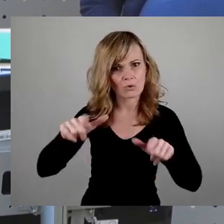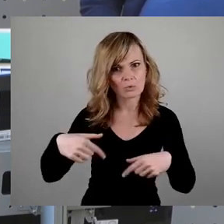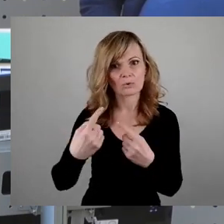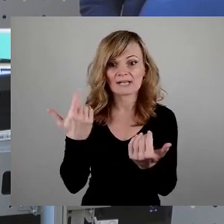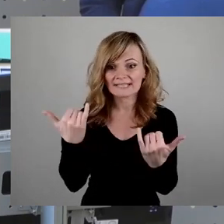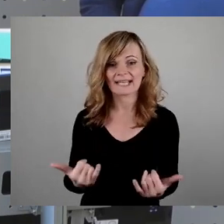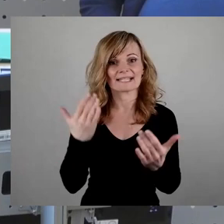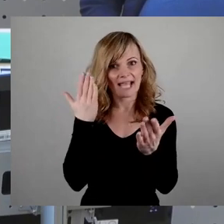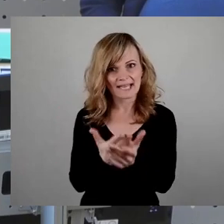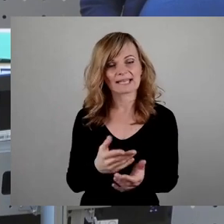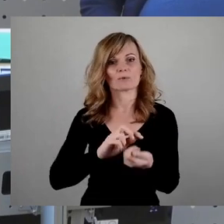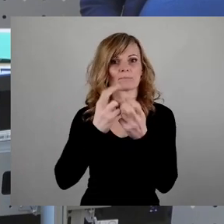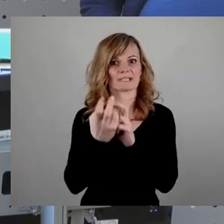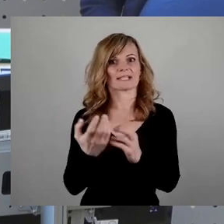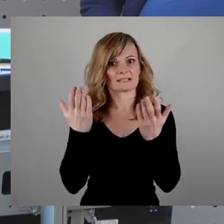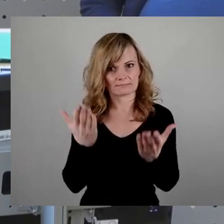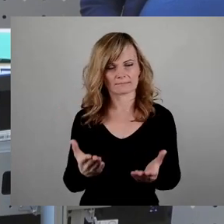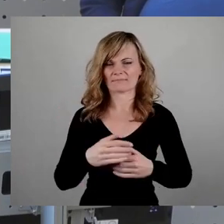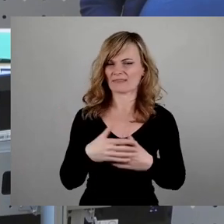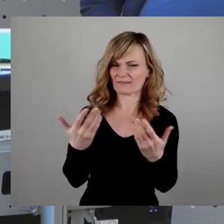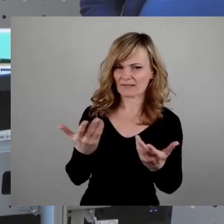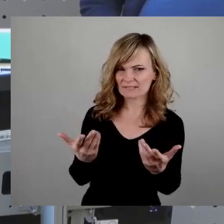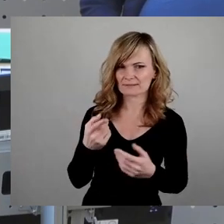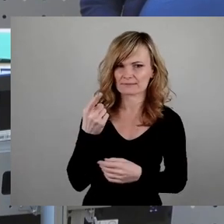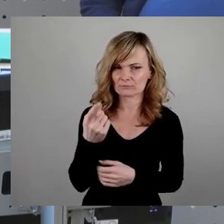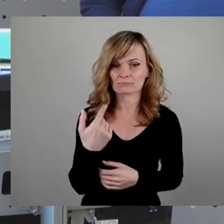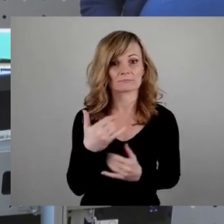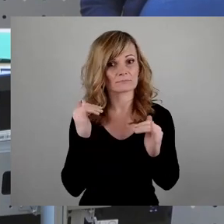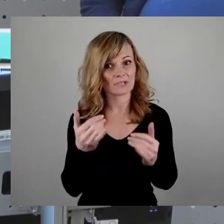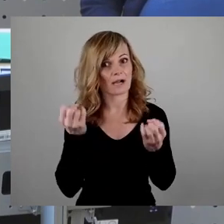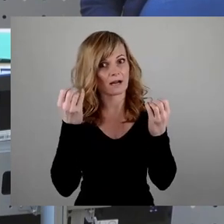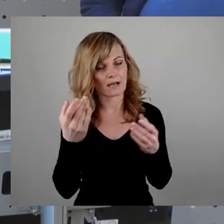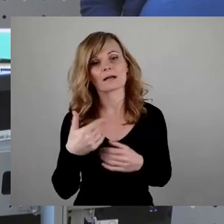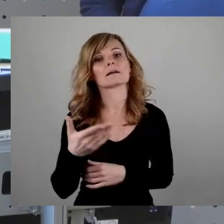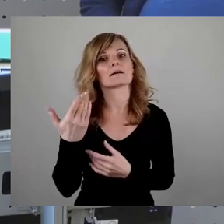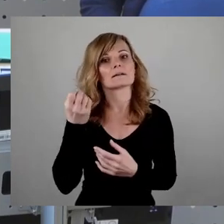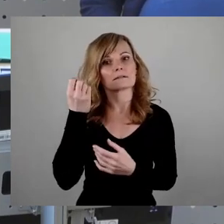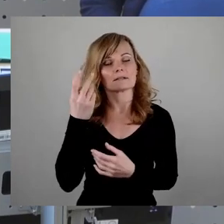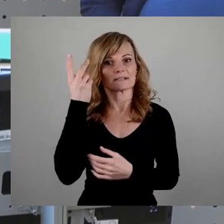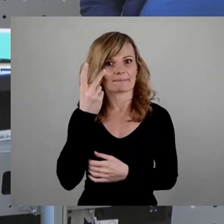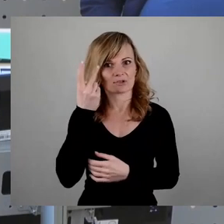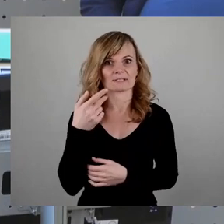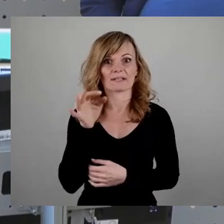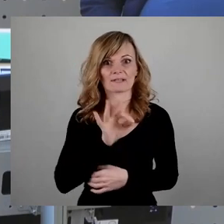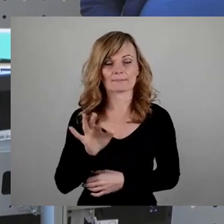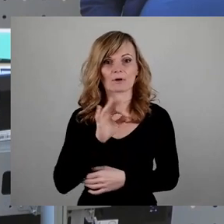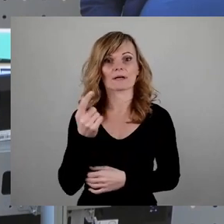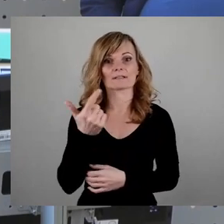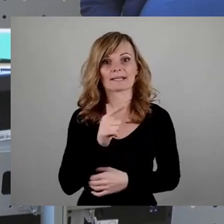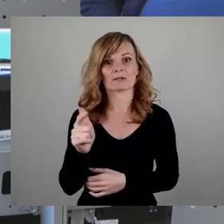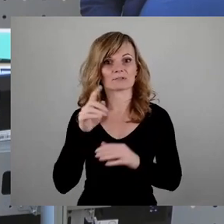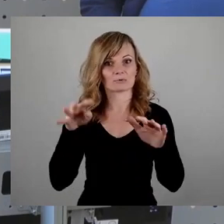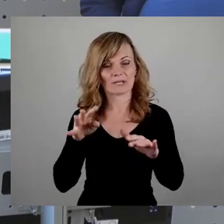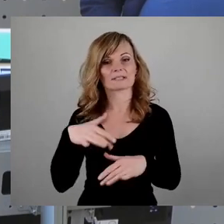umgesetzt worden sei. Wie bitte? Ja klar, natürlich hat es im Februar einen Stadtratsbeschluss zur